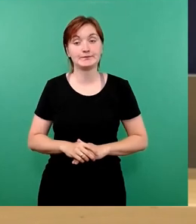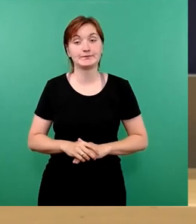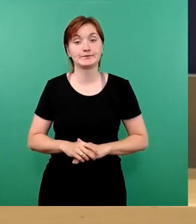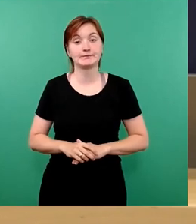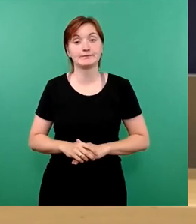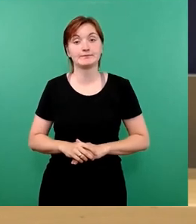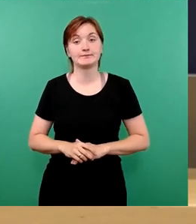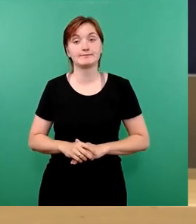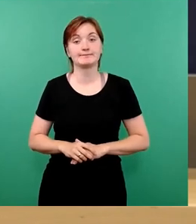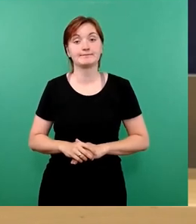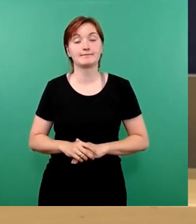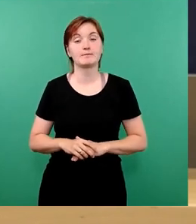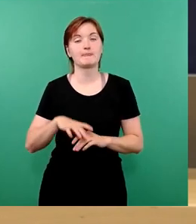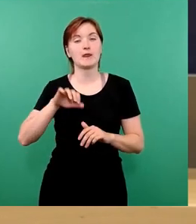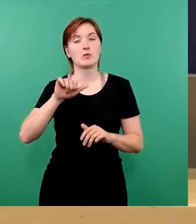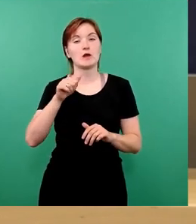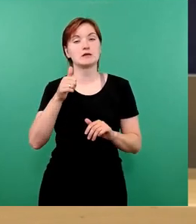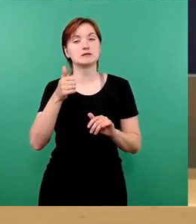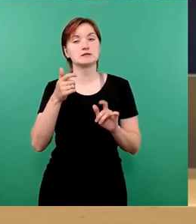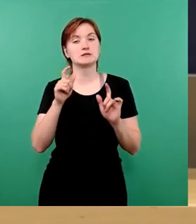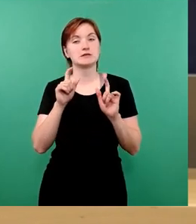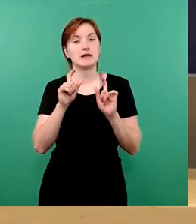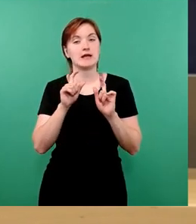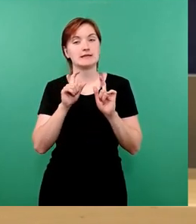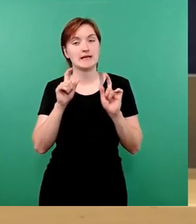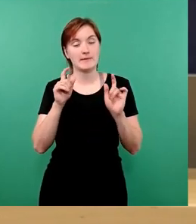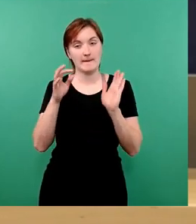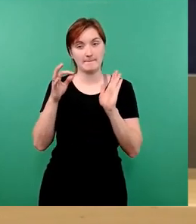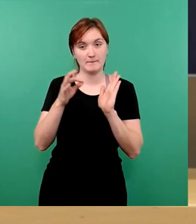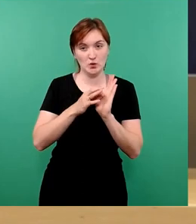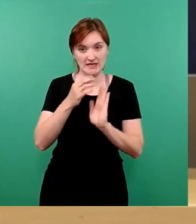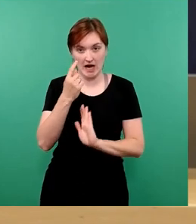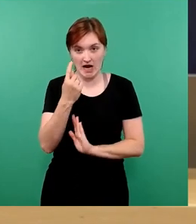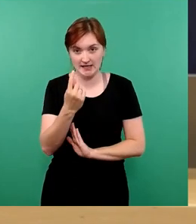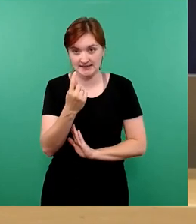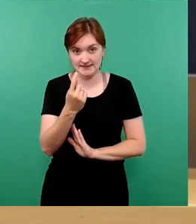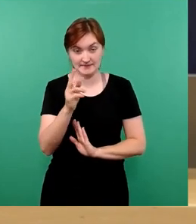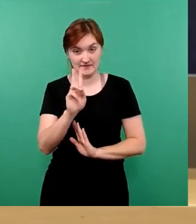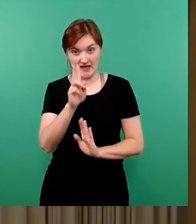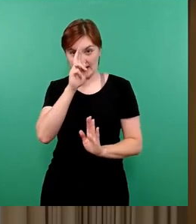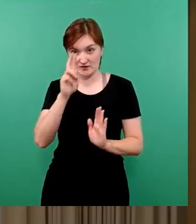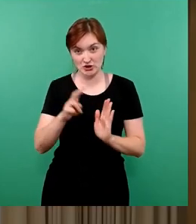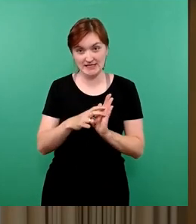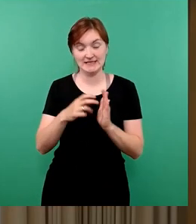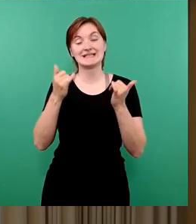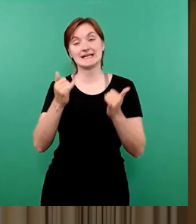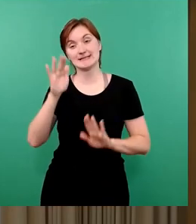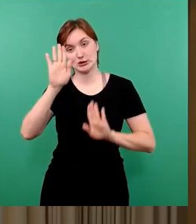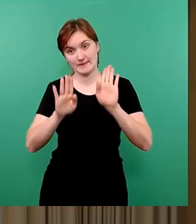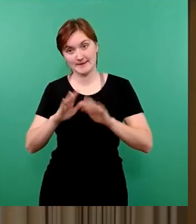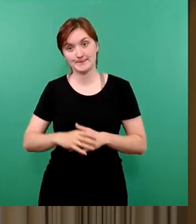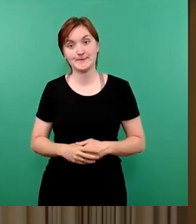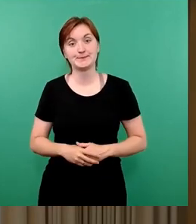Zunächst über den Punkt 1. Wer dem zustimmen möchte, den bitte ich jetzt um das Stimmzeichen.